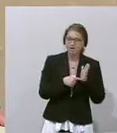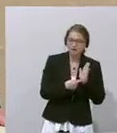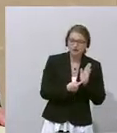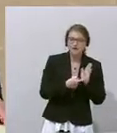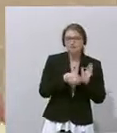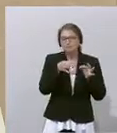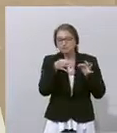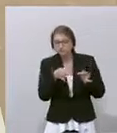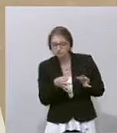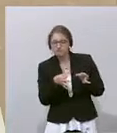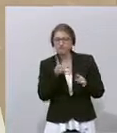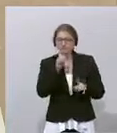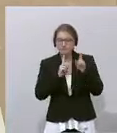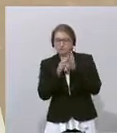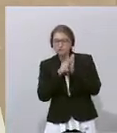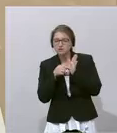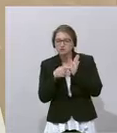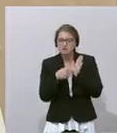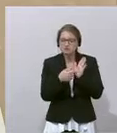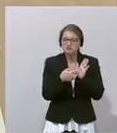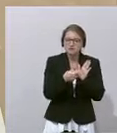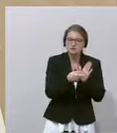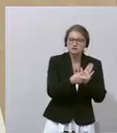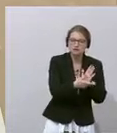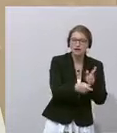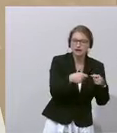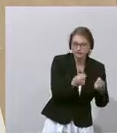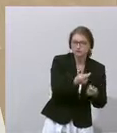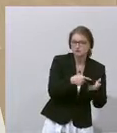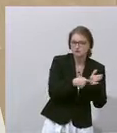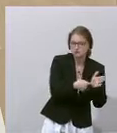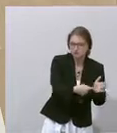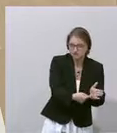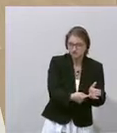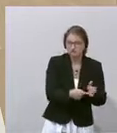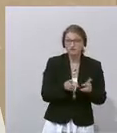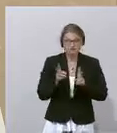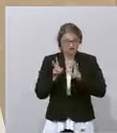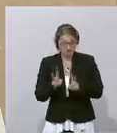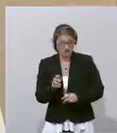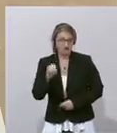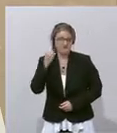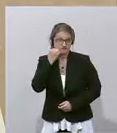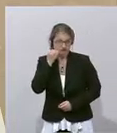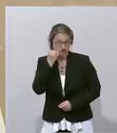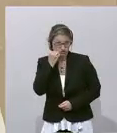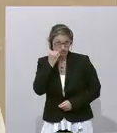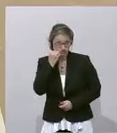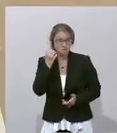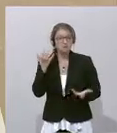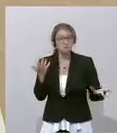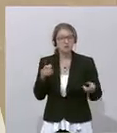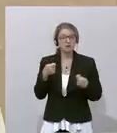eine bestimmte Richtung. Und wenn es um Fake geht, dann gibt es eine Partei, die die